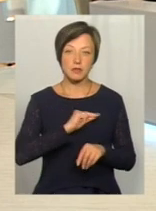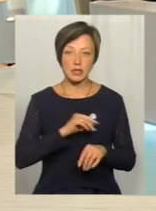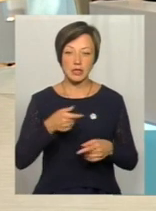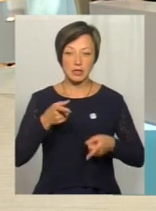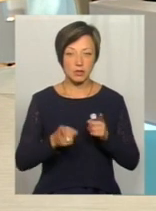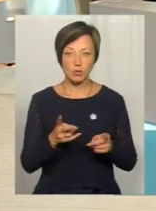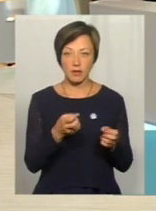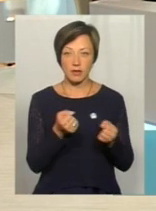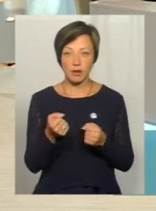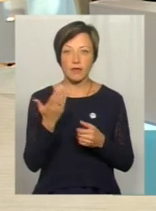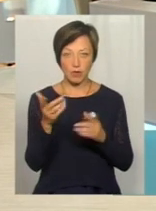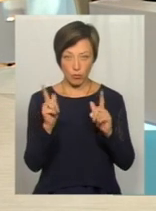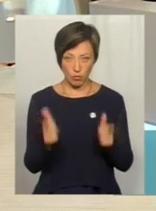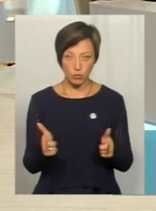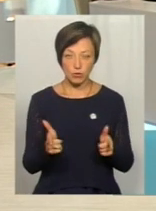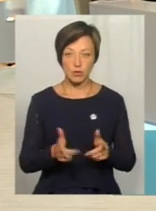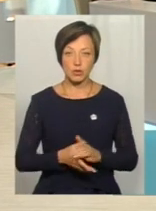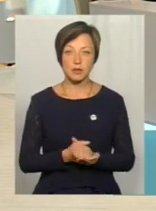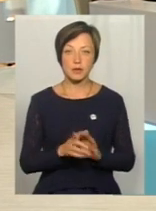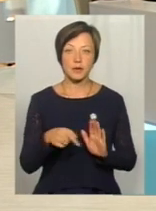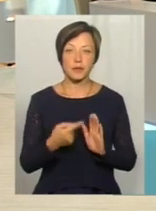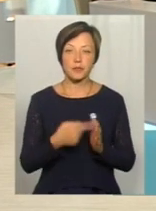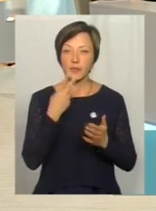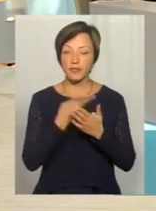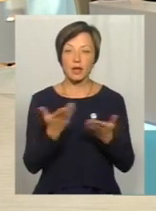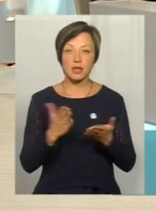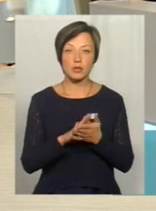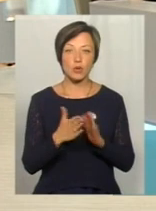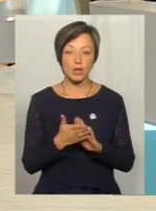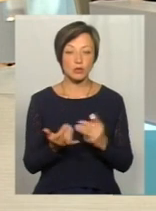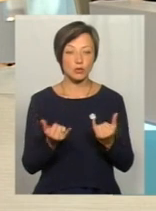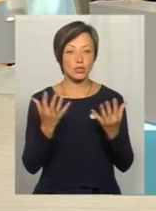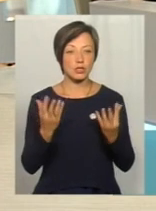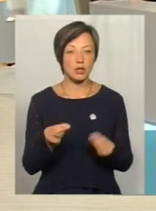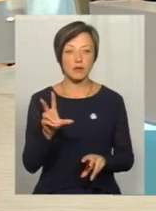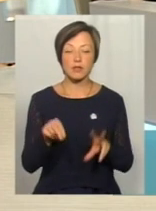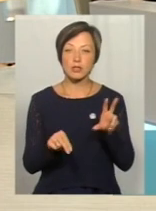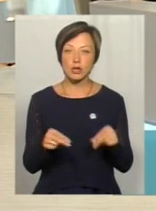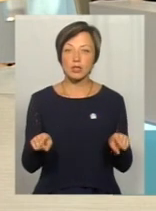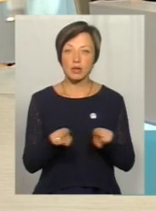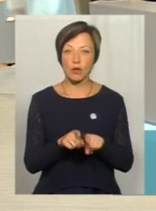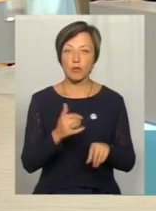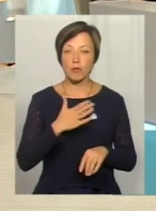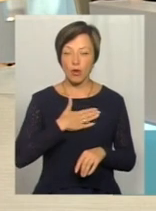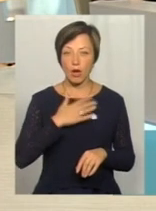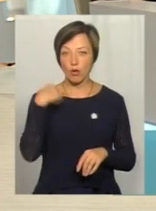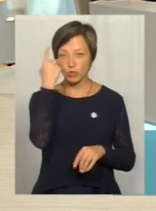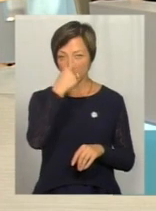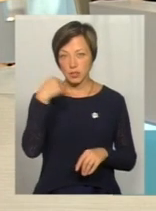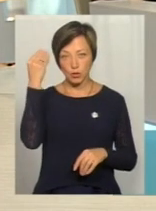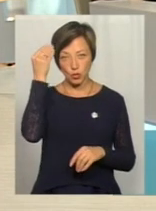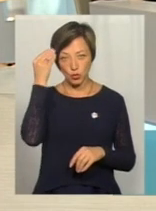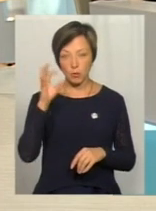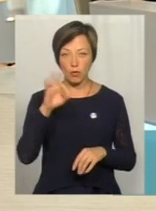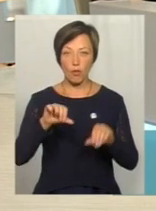втримаєш. Ви погоджуєтеся, Володимир Містер? Дивіться, яка ситуація. Ну, я на сьогоднішній день рахую, наприклад, в мене моя особиста думка з